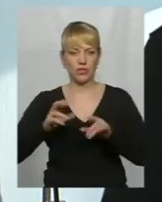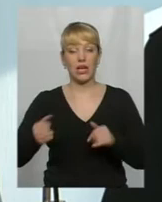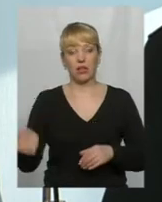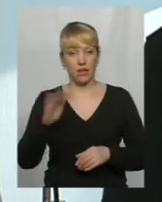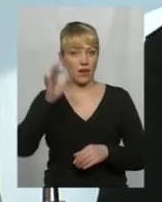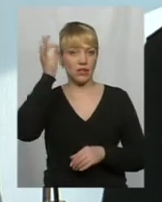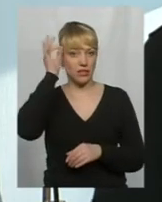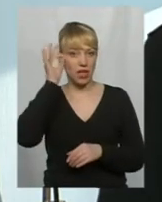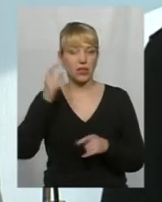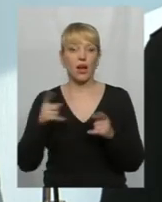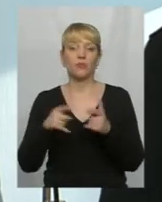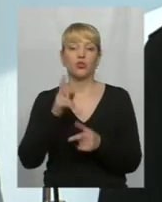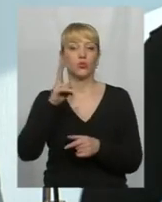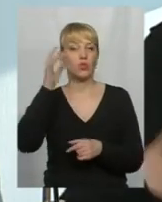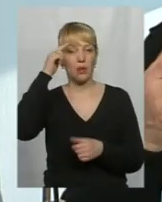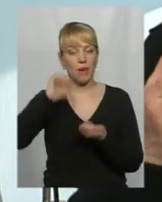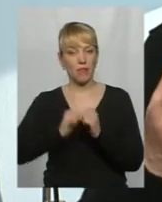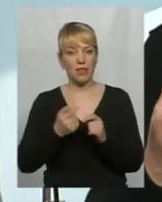згадаємо, чи хтось пам'ятає про те,